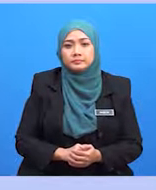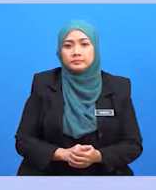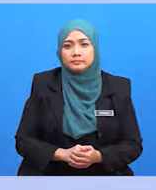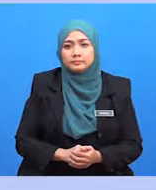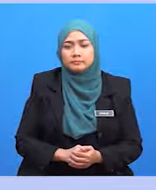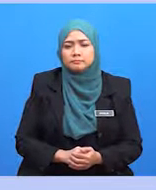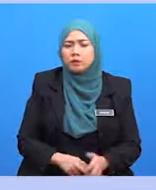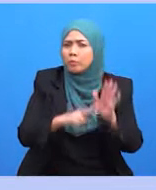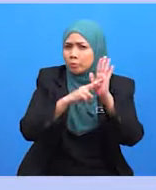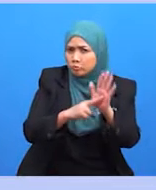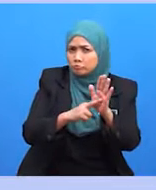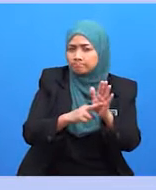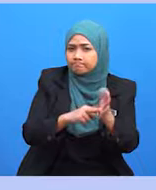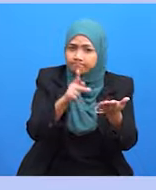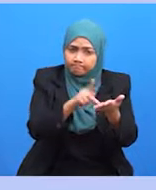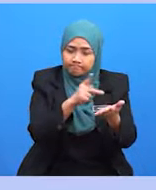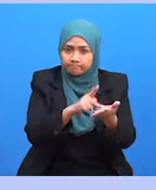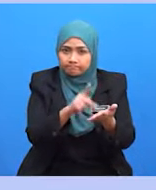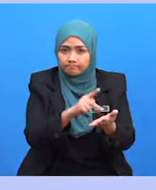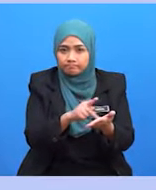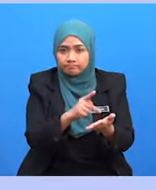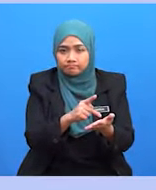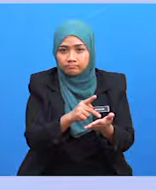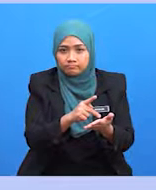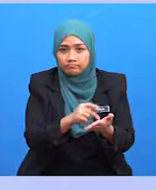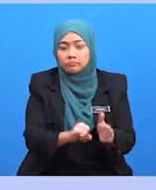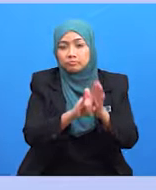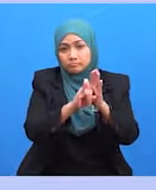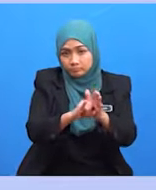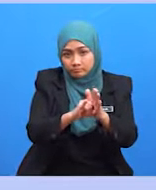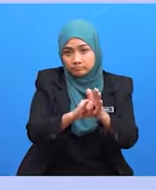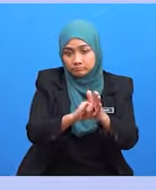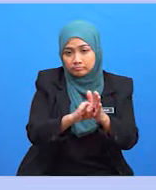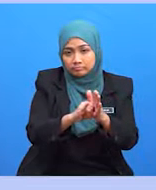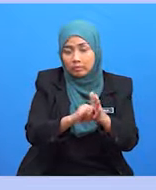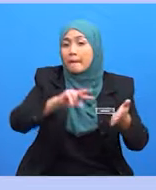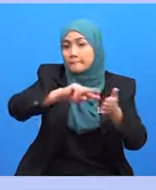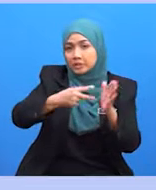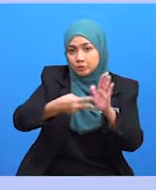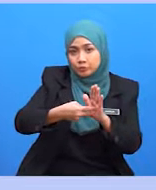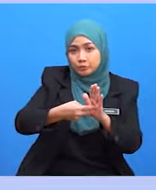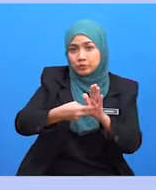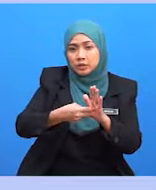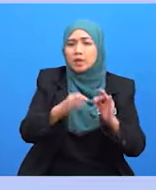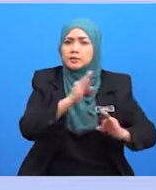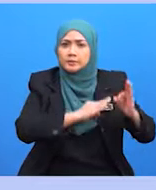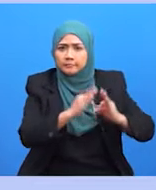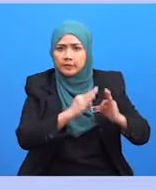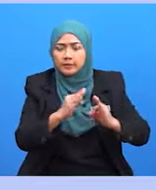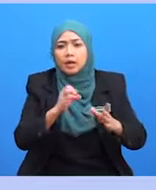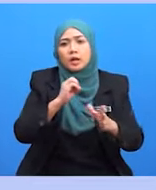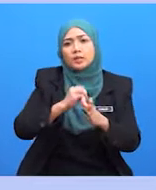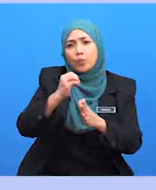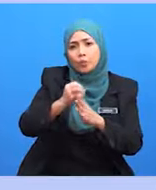Merujuk Kamus Dewan Edisi keempat, identiti dapat didefinisikan sebagai sifat-sifat